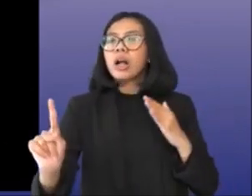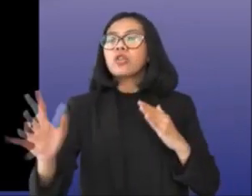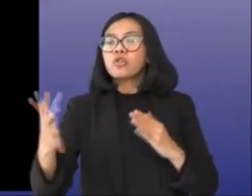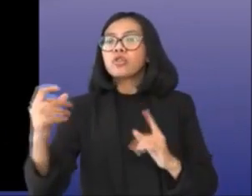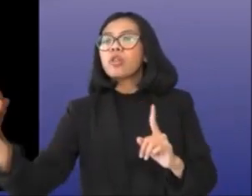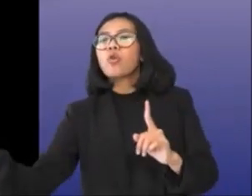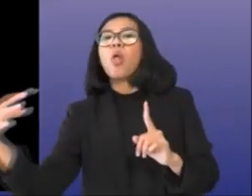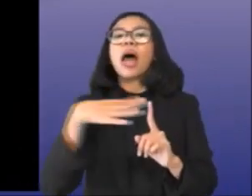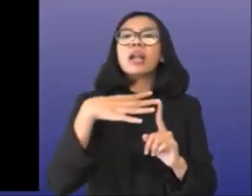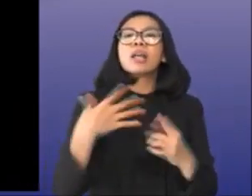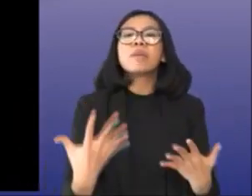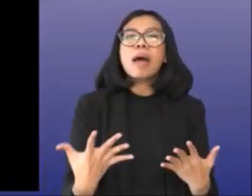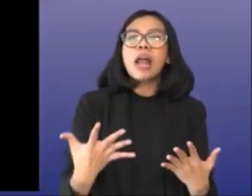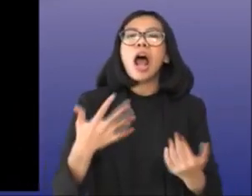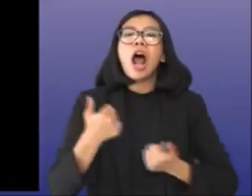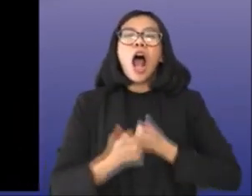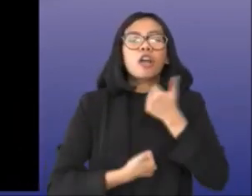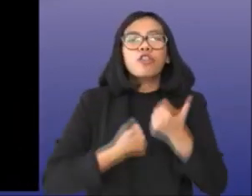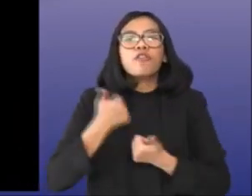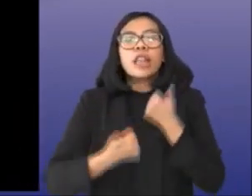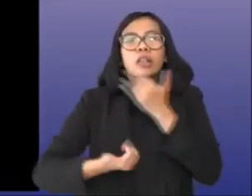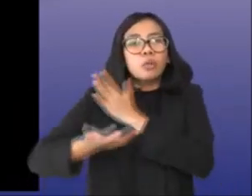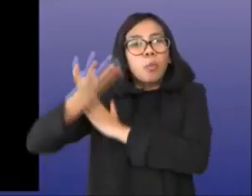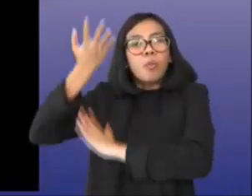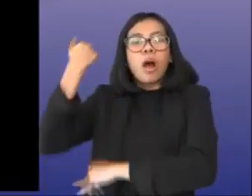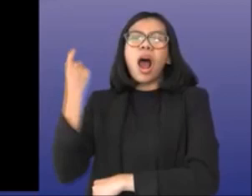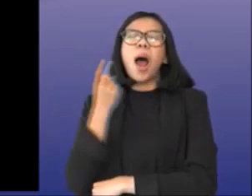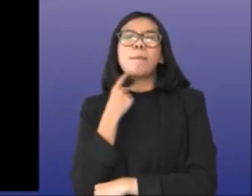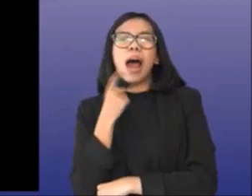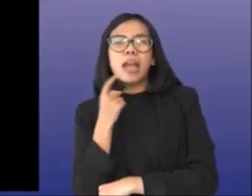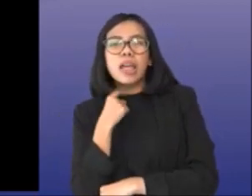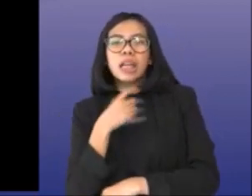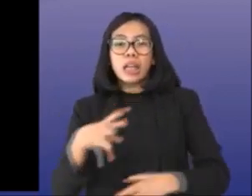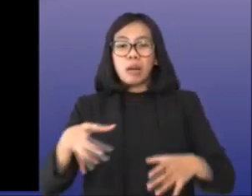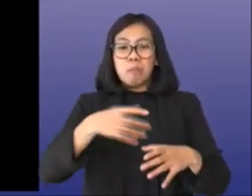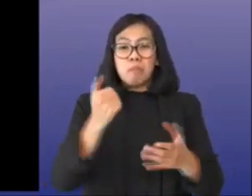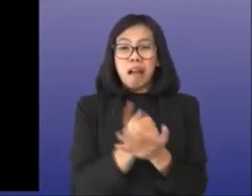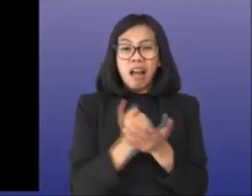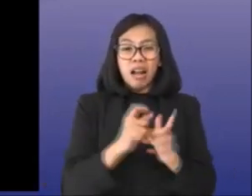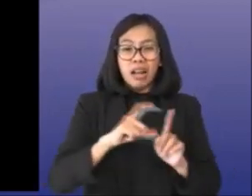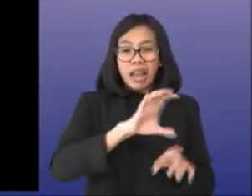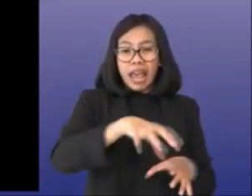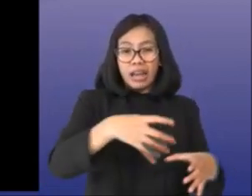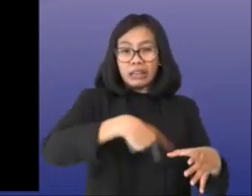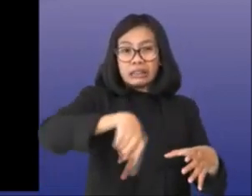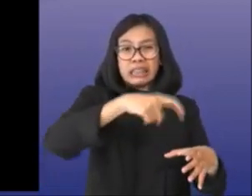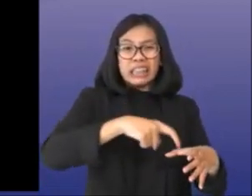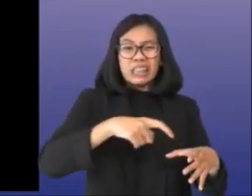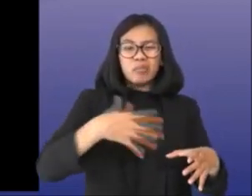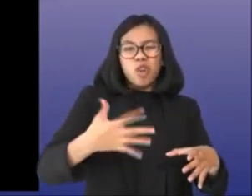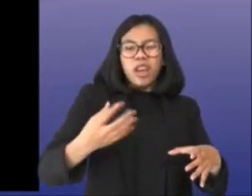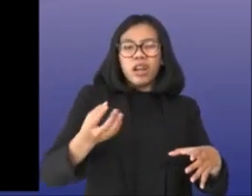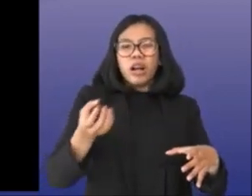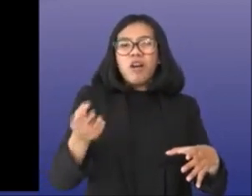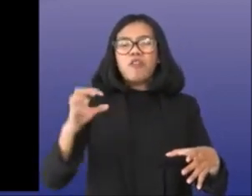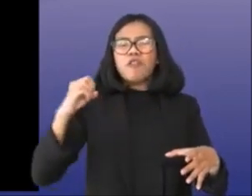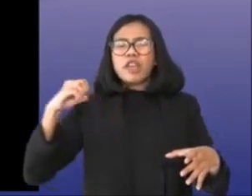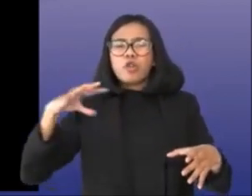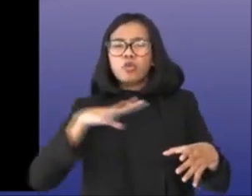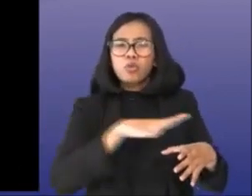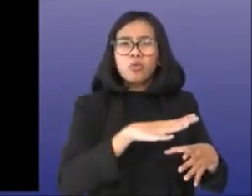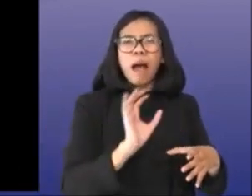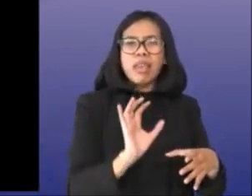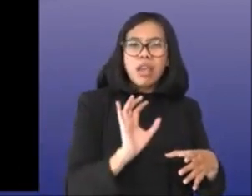aktivitas, apa saja yang sudah dilakukan di daerah rentan. Kemudian apakah kita menggunakan